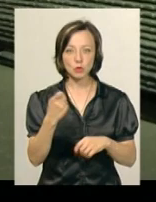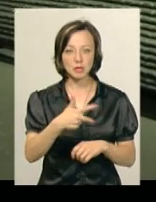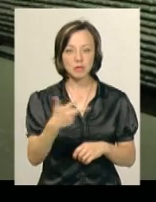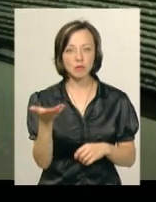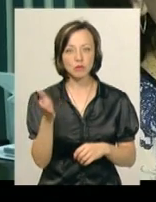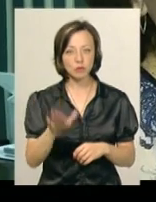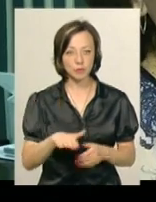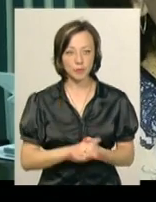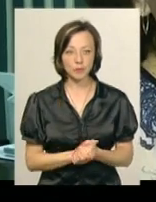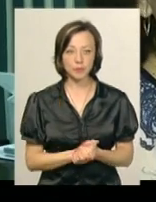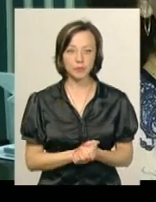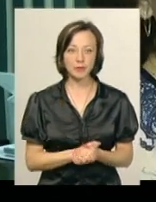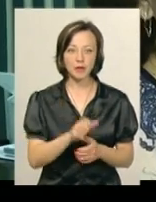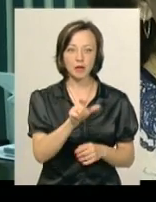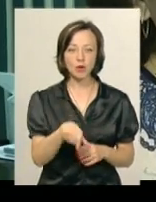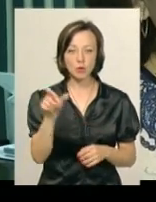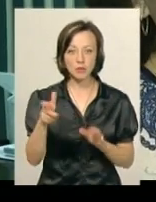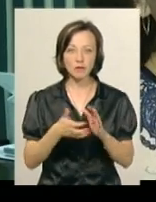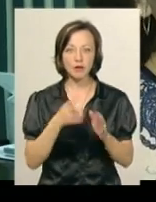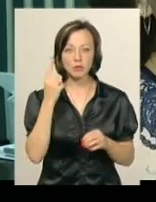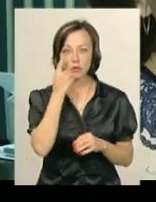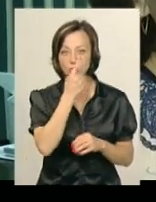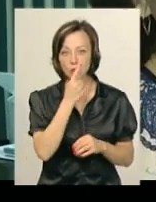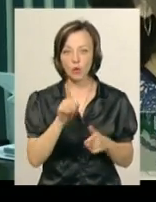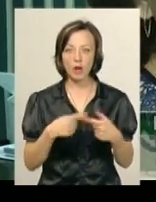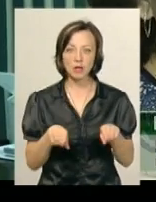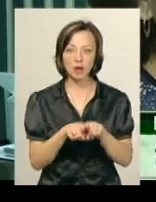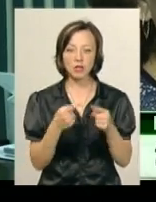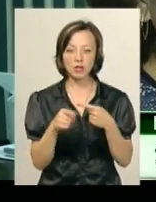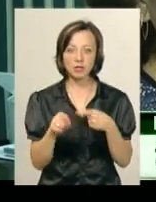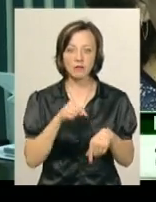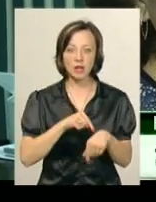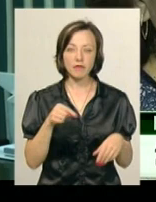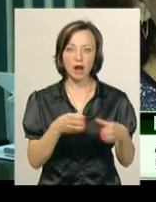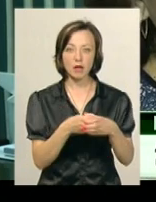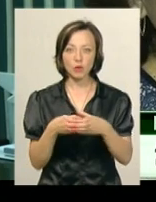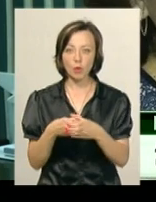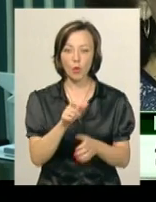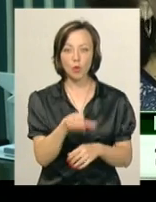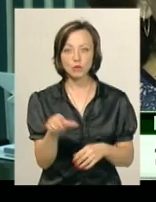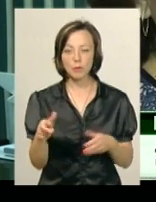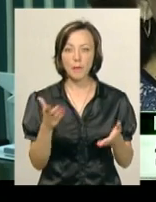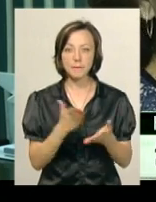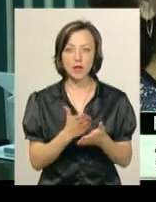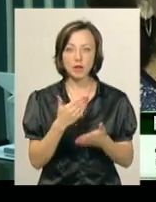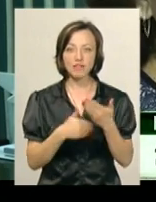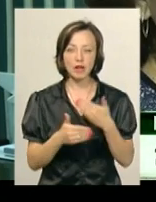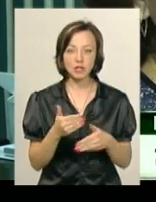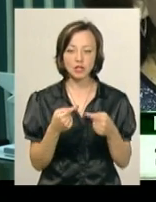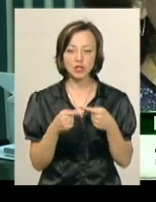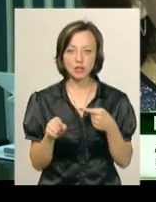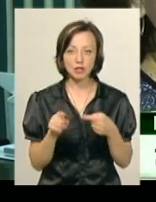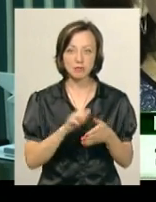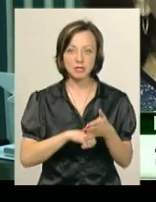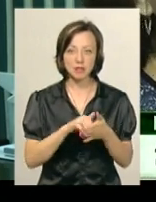буклетів. Люди з вадами зору, а також інші вразливі категорії, особи, які мають інвалідність з інших